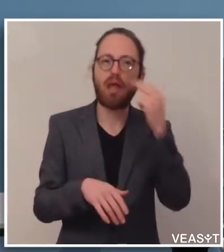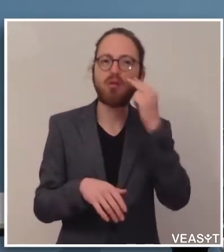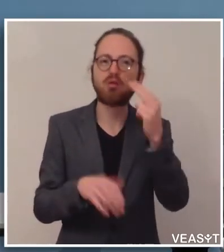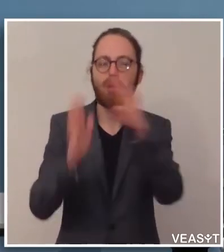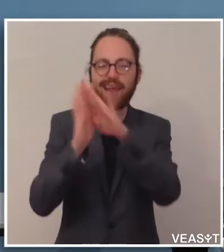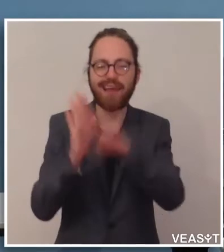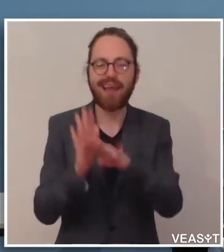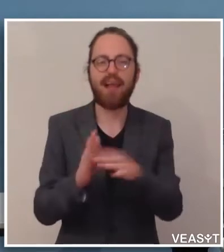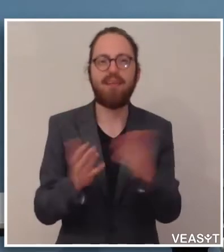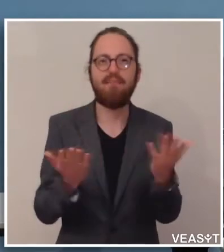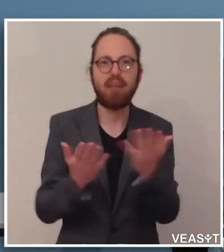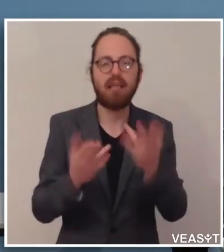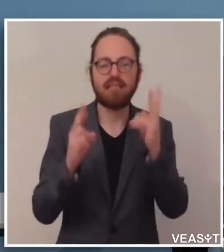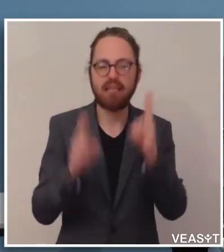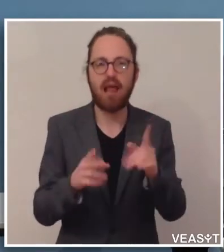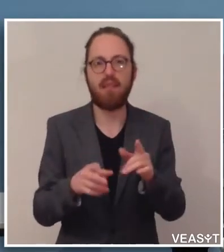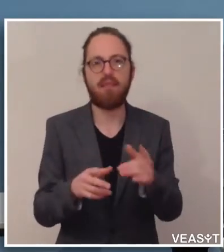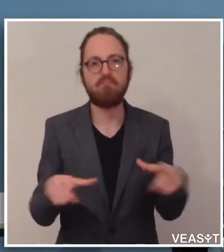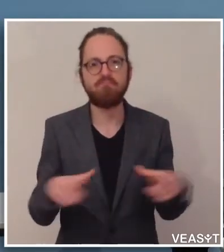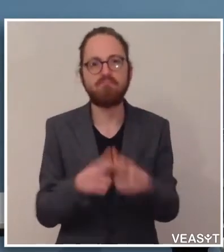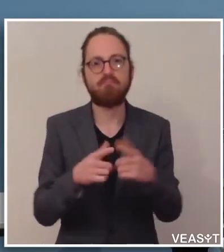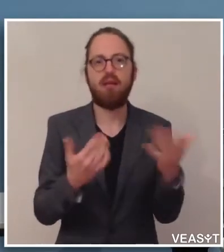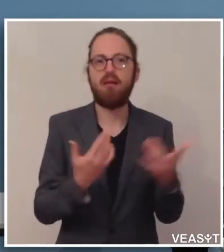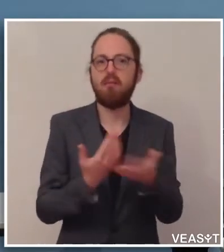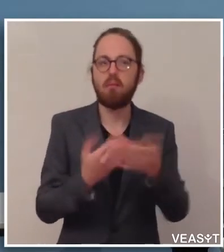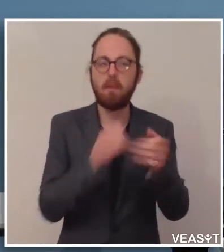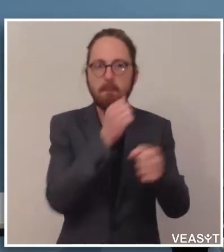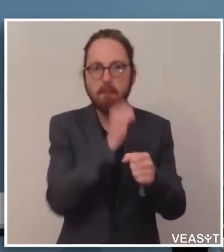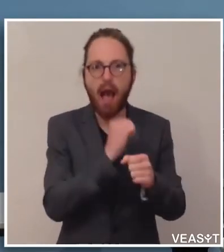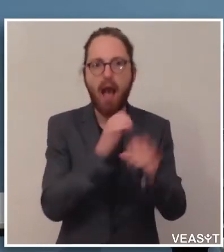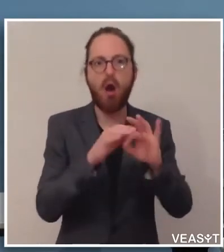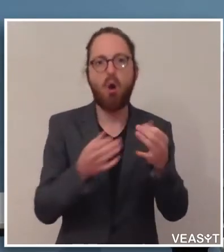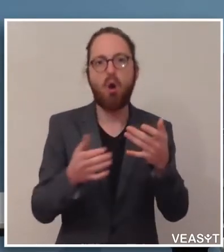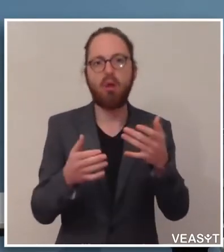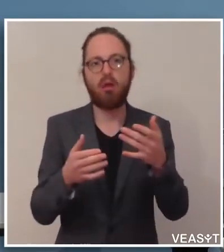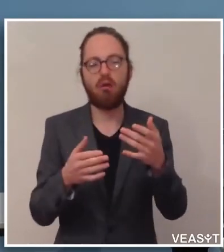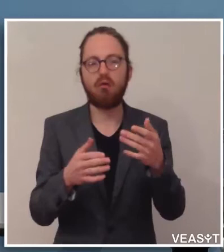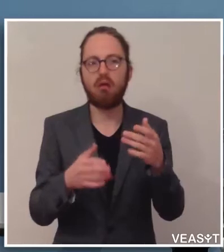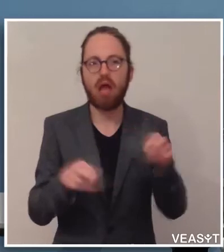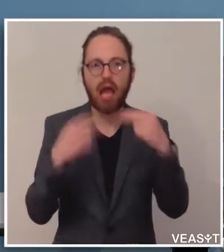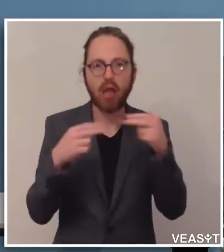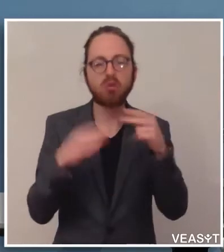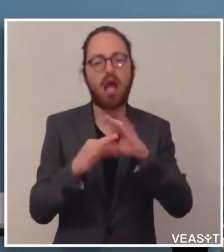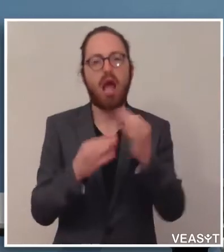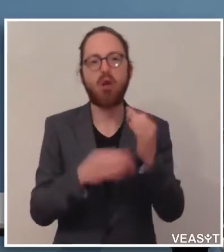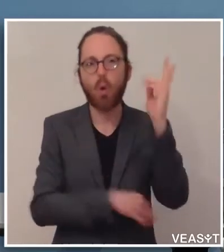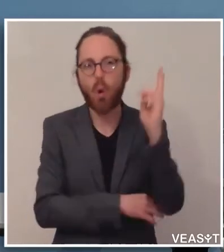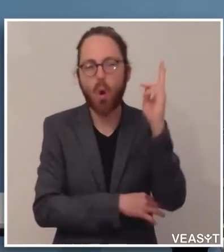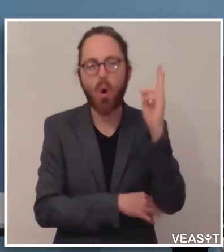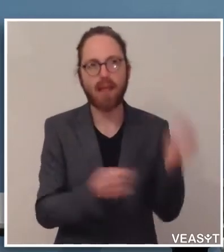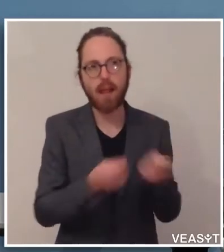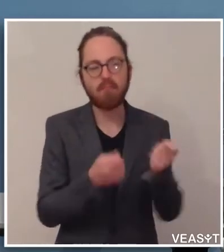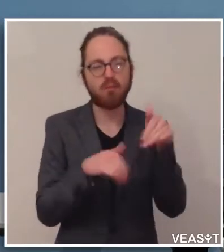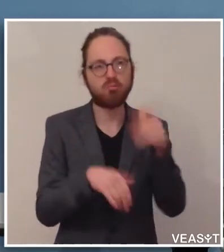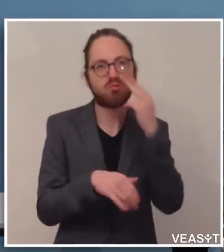Dienstleistungen erbracht werden, ob das Restaurationen, Barbetriebe oder eben Behördungsbetriebe sind, das müssen wir relativ rasch haben. Dann auch die Möglichkeit der